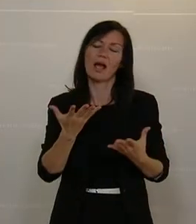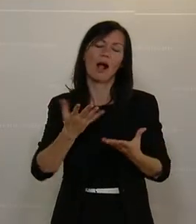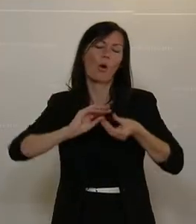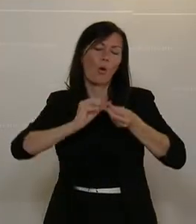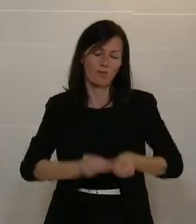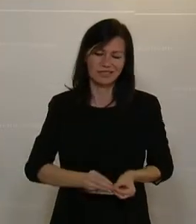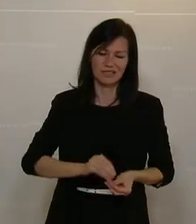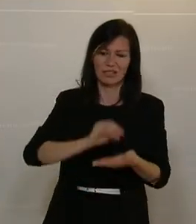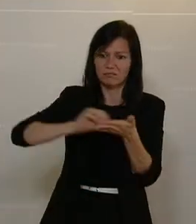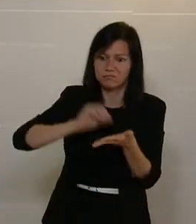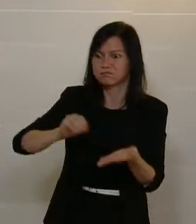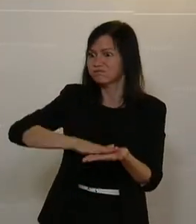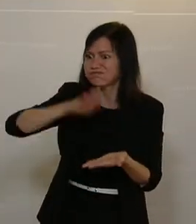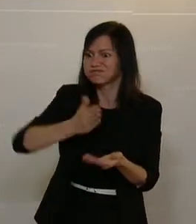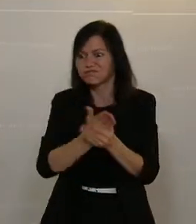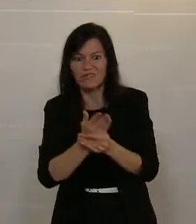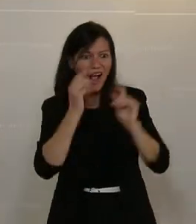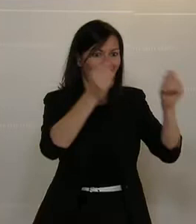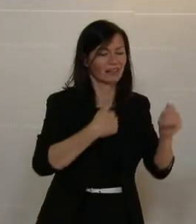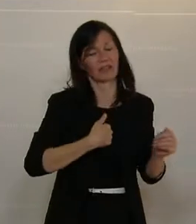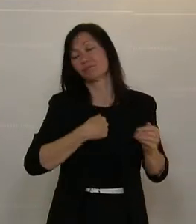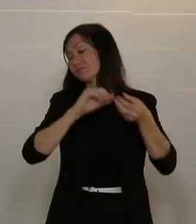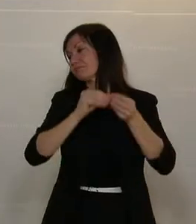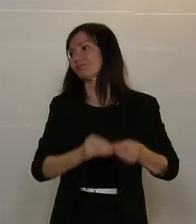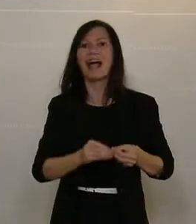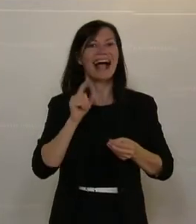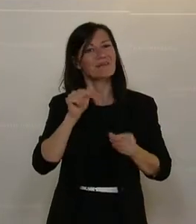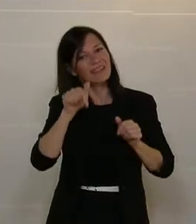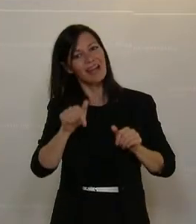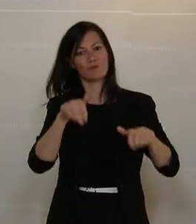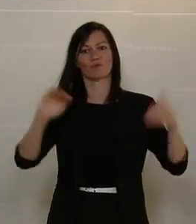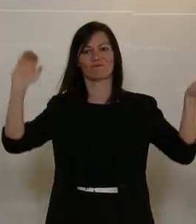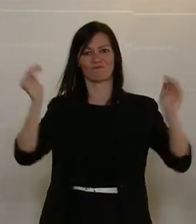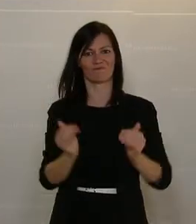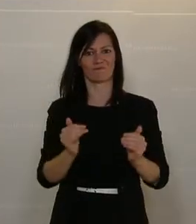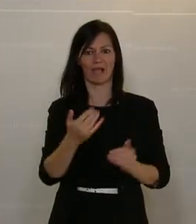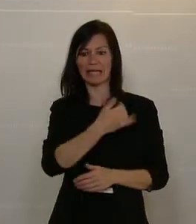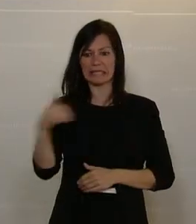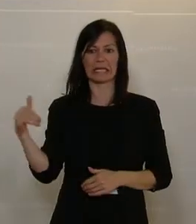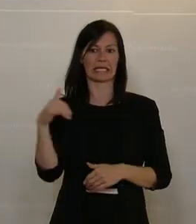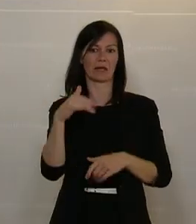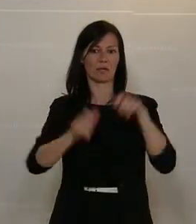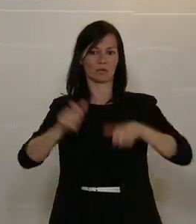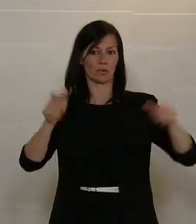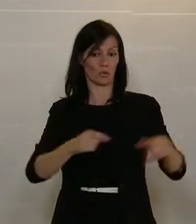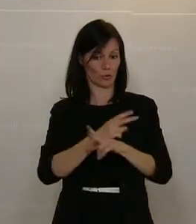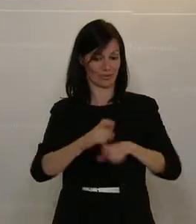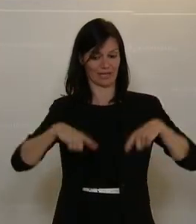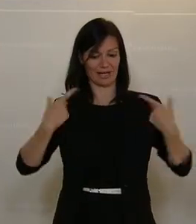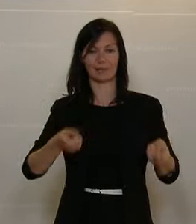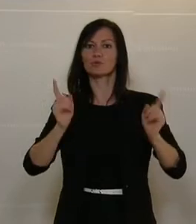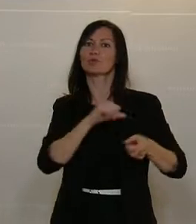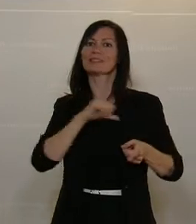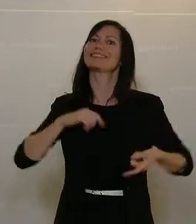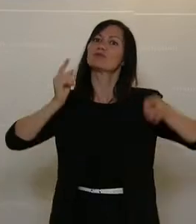müssen wir endlich Abhilfe schaffen. Sonst werden wir unser Ziel, jedem Österreicher und jeder Österreicherin ein selbstbestimmtes Leben zu ermöglichen, nicht erreichen.